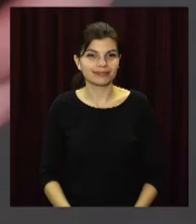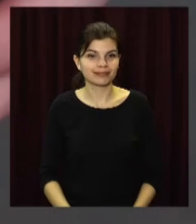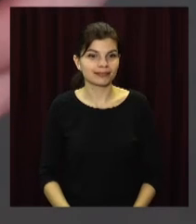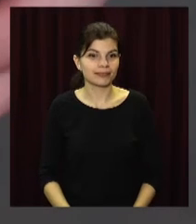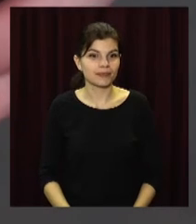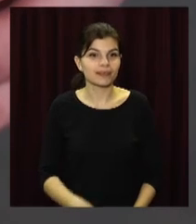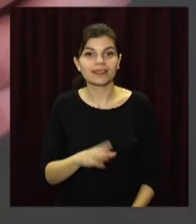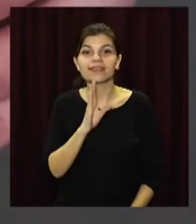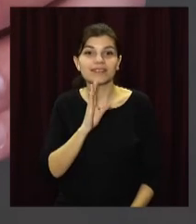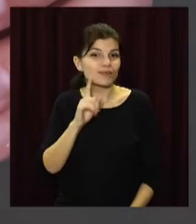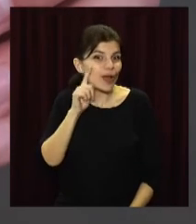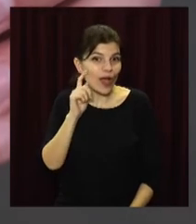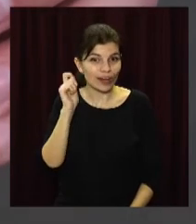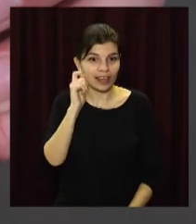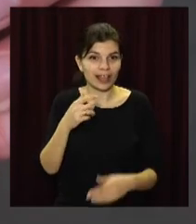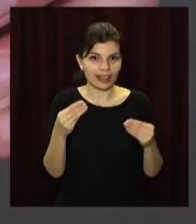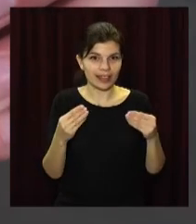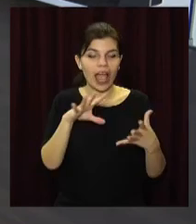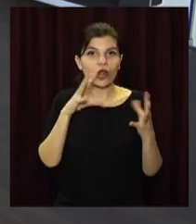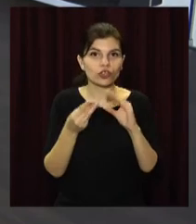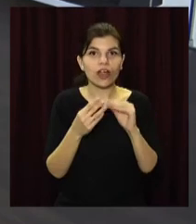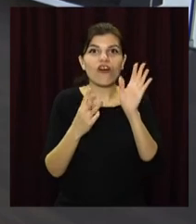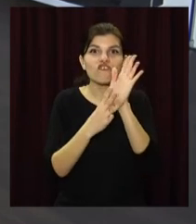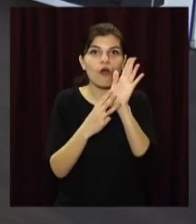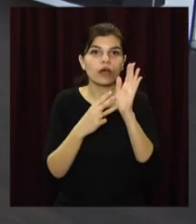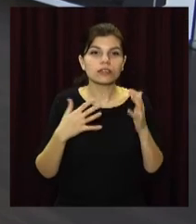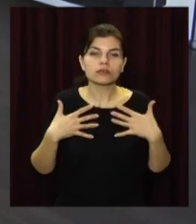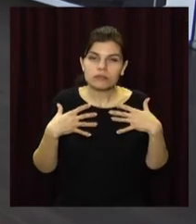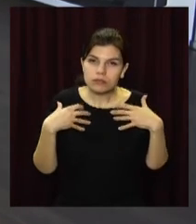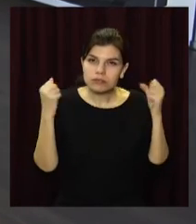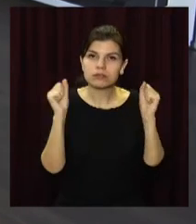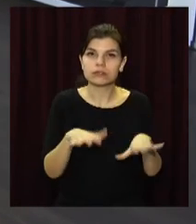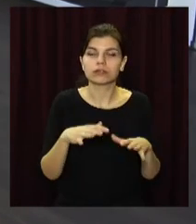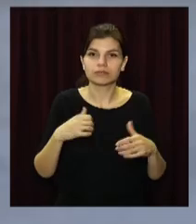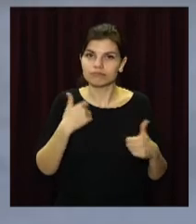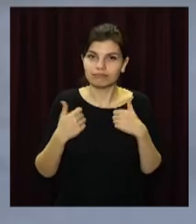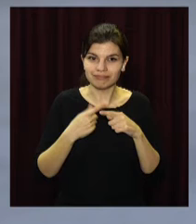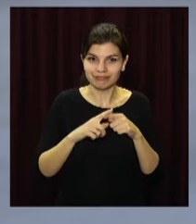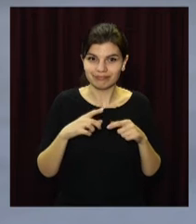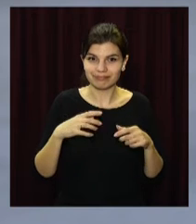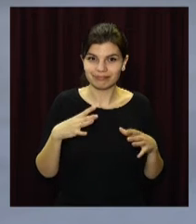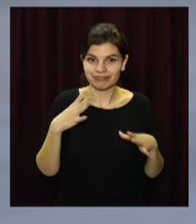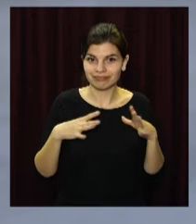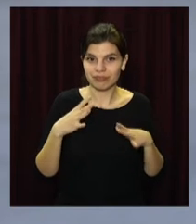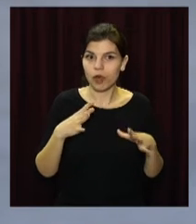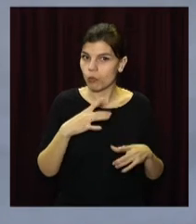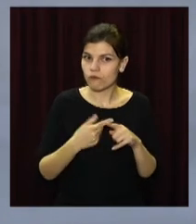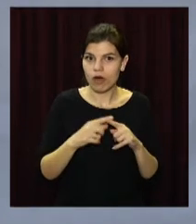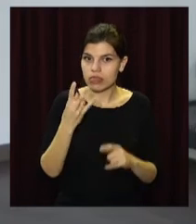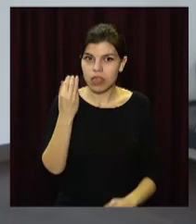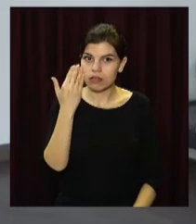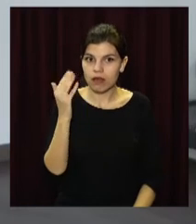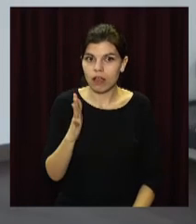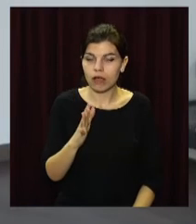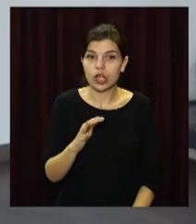13-річна Ганна тримає у свіх руках результат восьми років наполегливих тренувань. Дівчина зізнається, виконати норматив було нелегко.